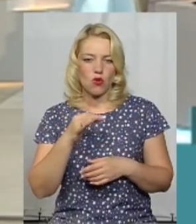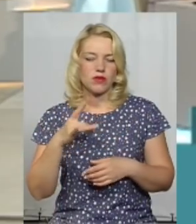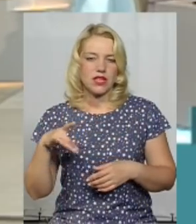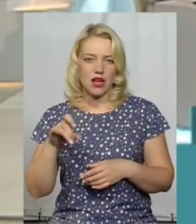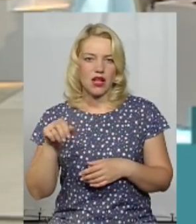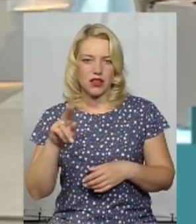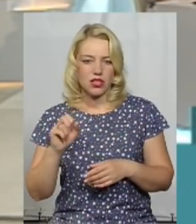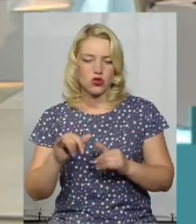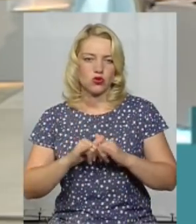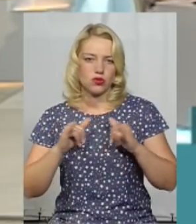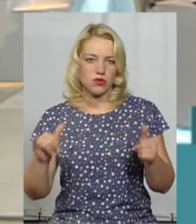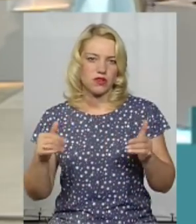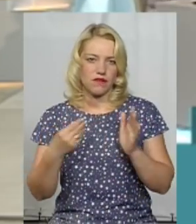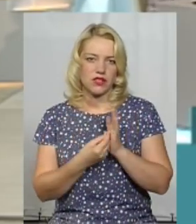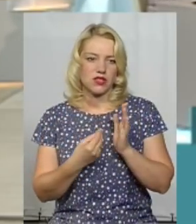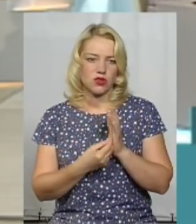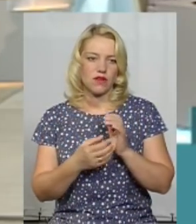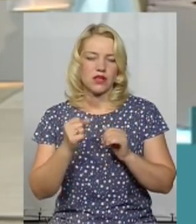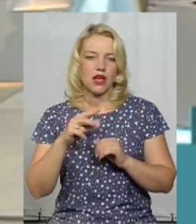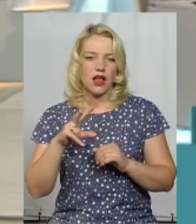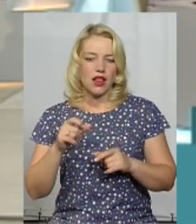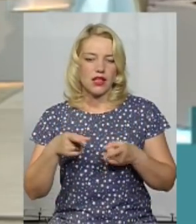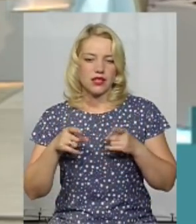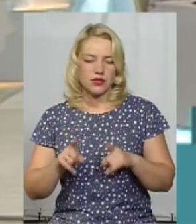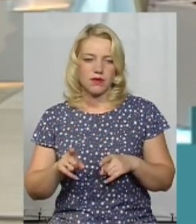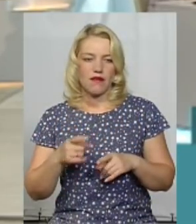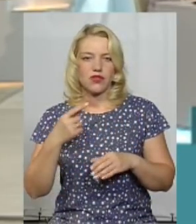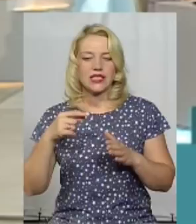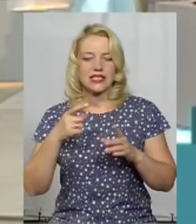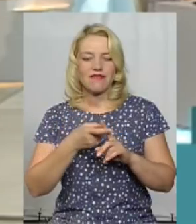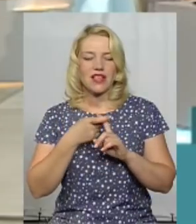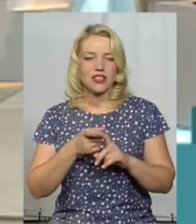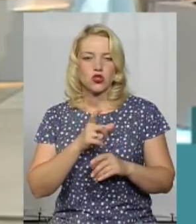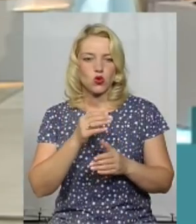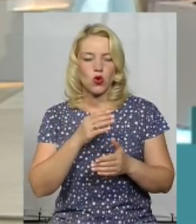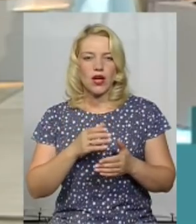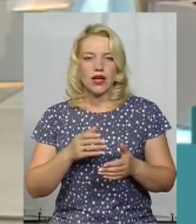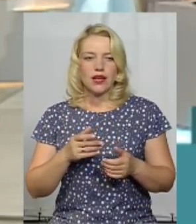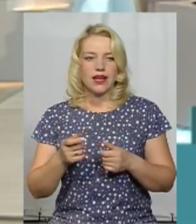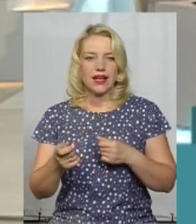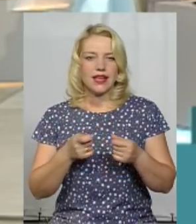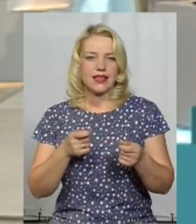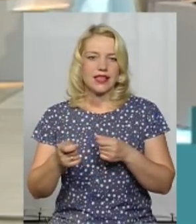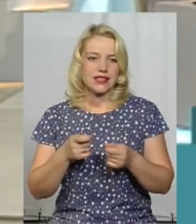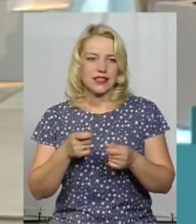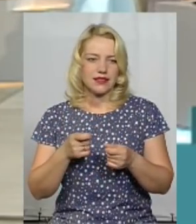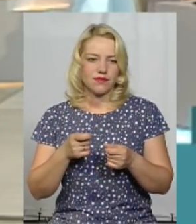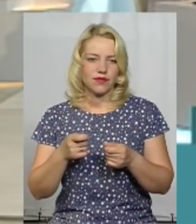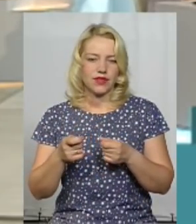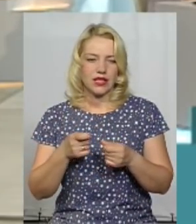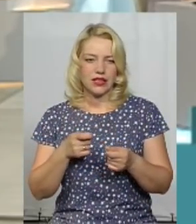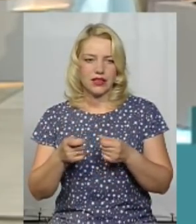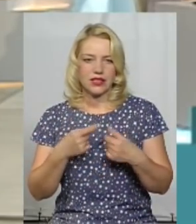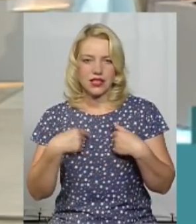збільшення фінансування. Але, насправді, ви знаєте, що в зв'язку з децентралізацією обласний бюджет не є такий. Він